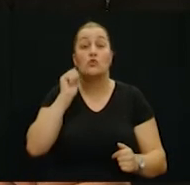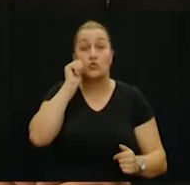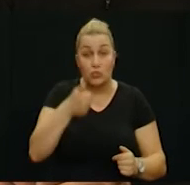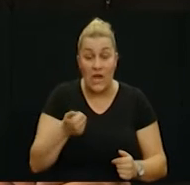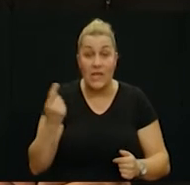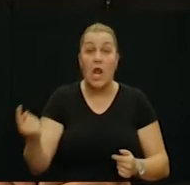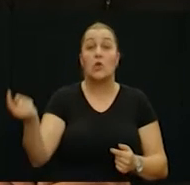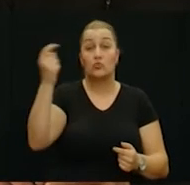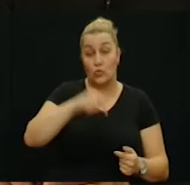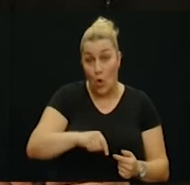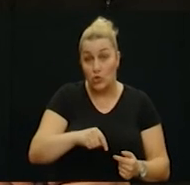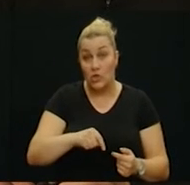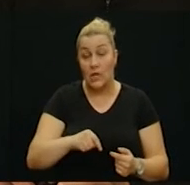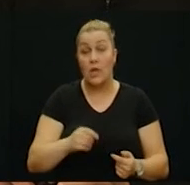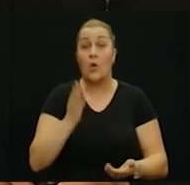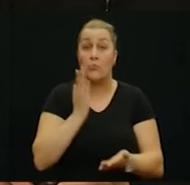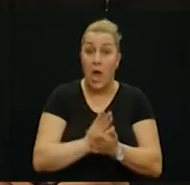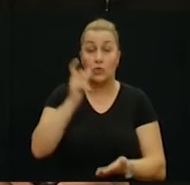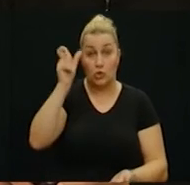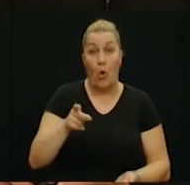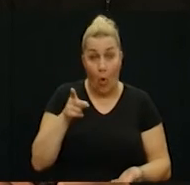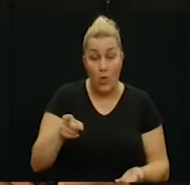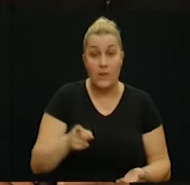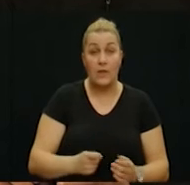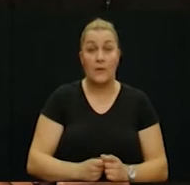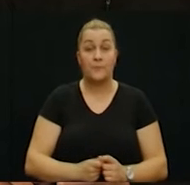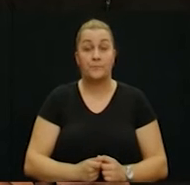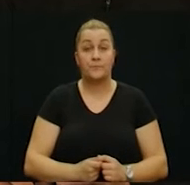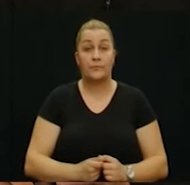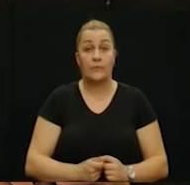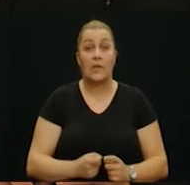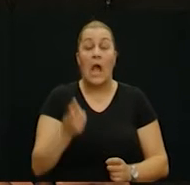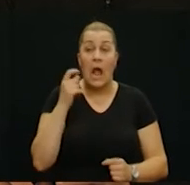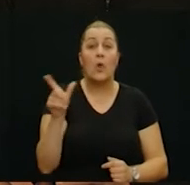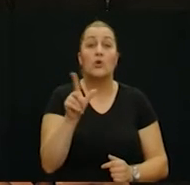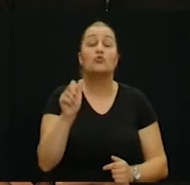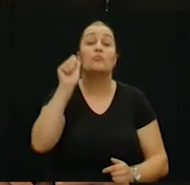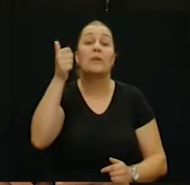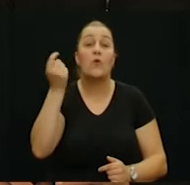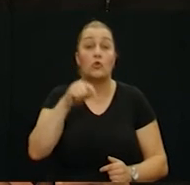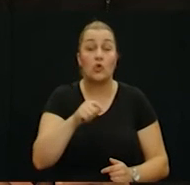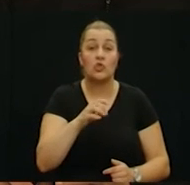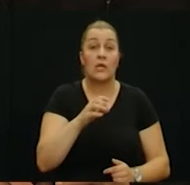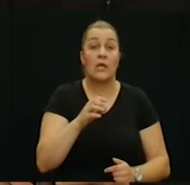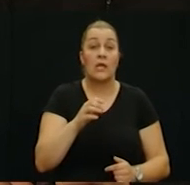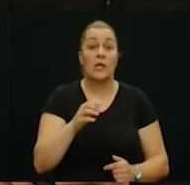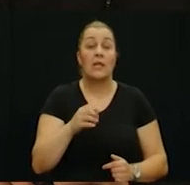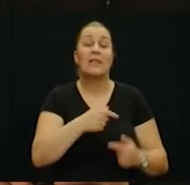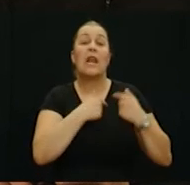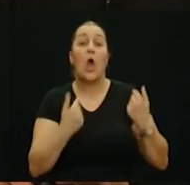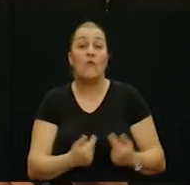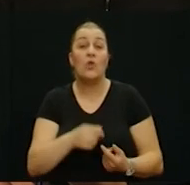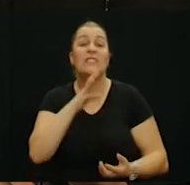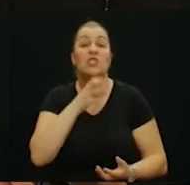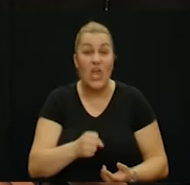Sutra dan sutra dan su došli upravo oni ali pazite oni su prvo su došli četnici došli su